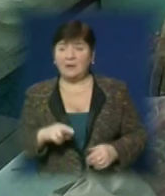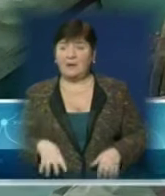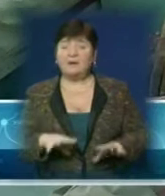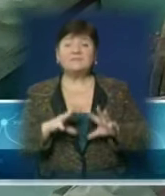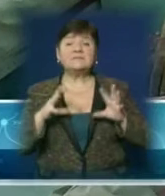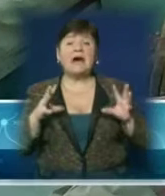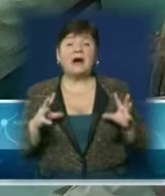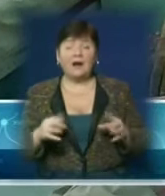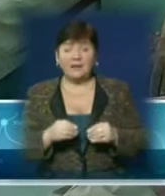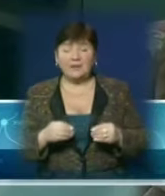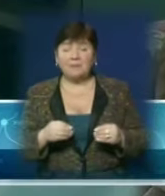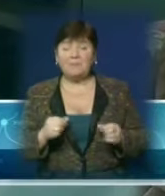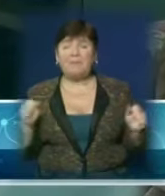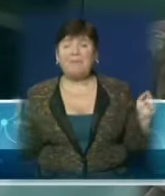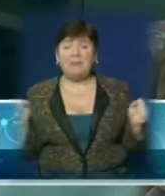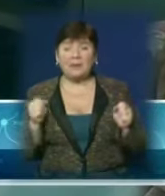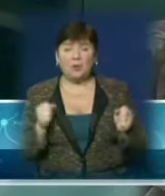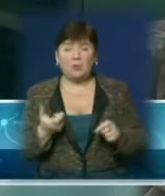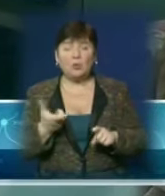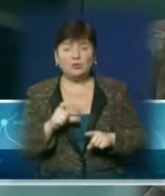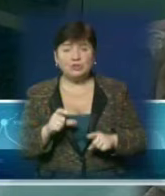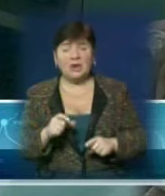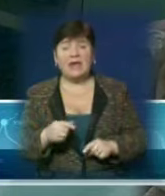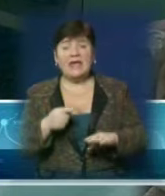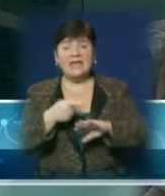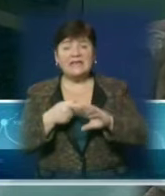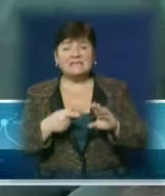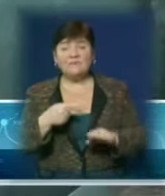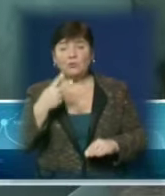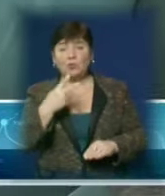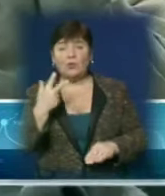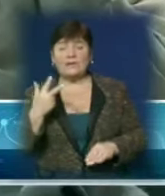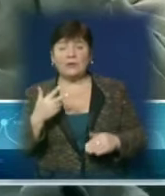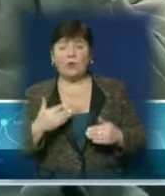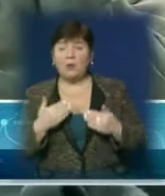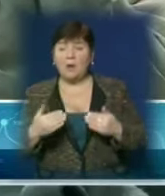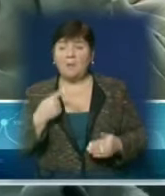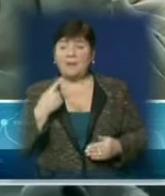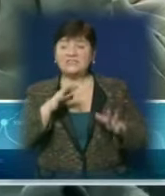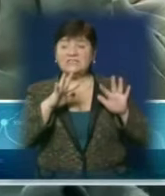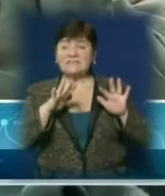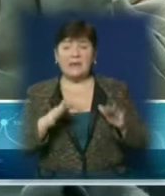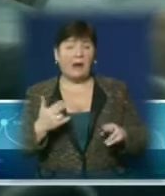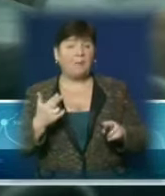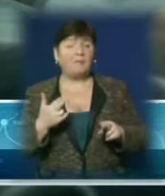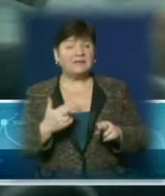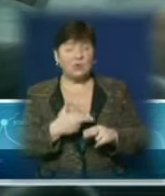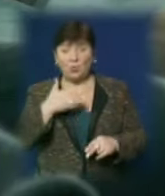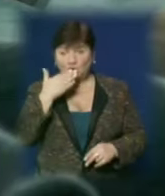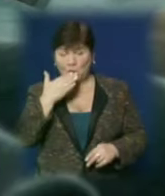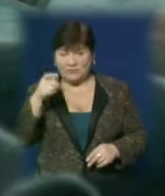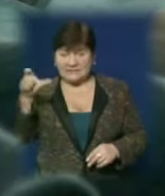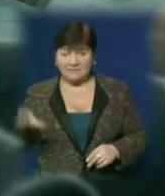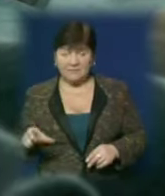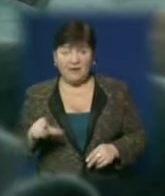переохолодженням організму та відмороженням кінцівок 2-3 ступеня зустріли перший сніг двоє безпритульних ужгородців.